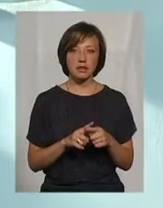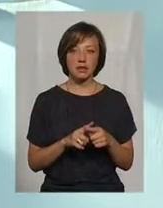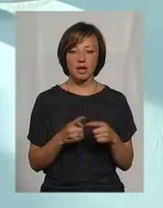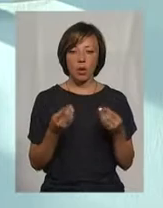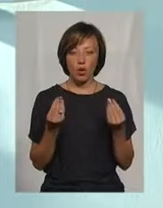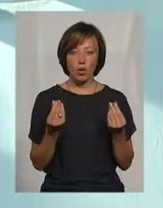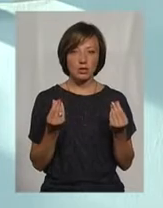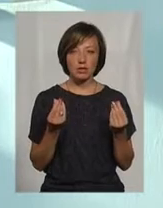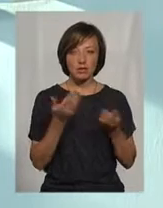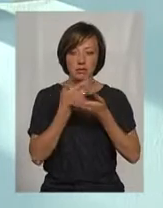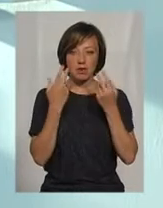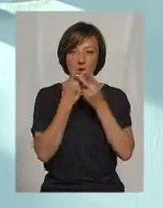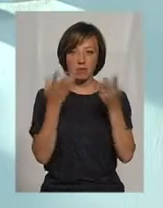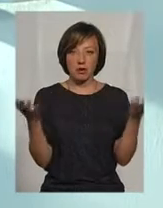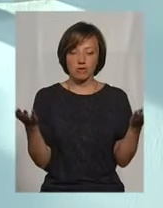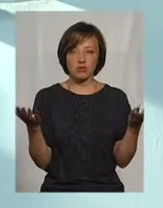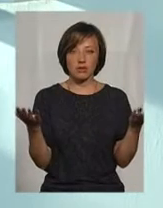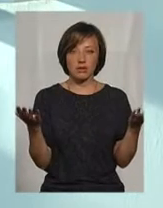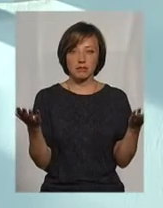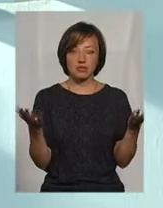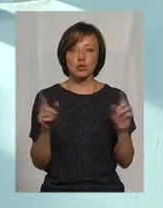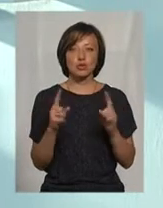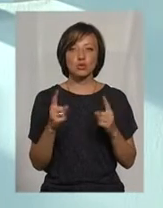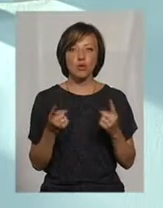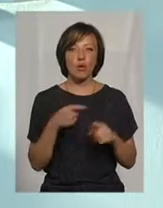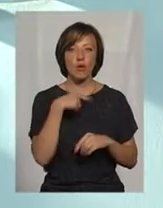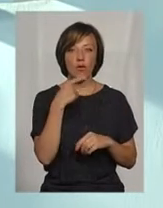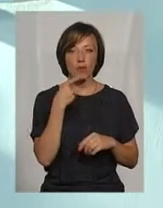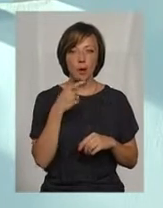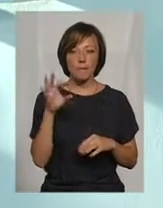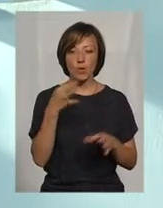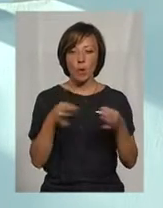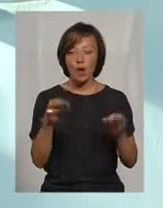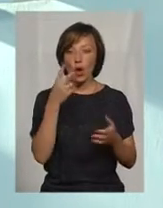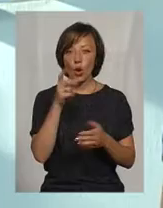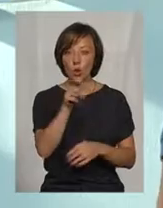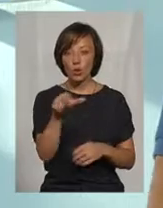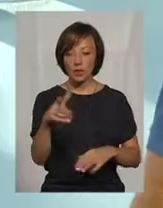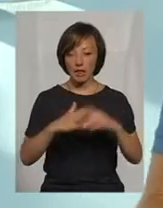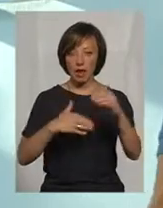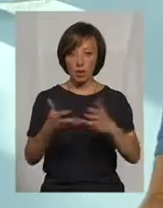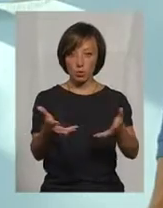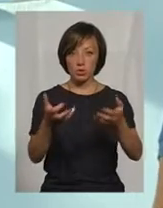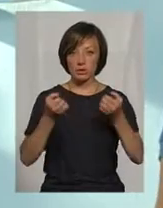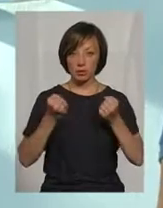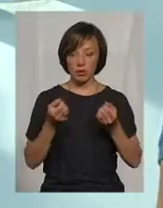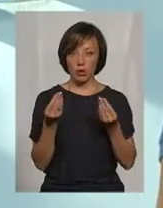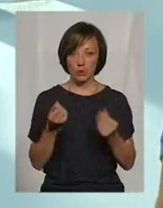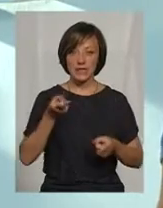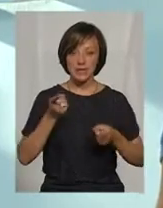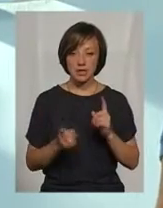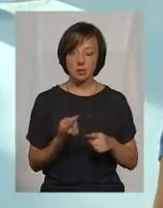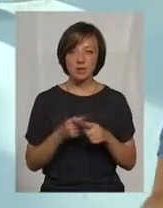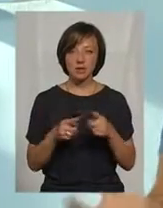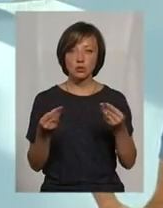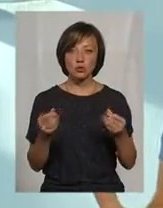віртуальні гроші. Їх ніхто не бачить, ніхто не чує. Чому, говориться, що люди на руки своїми відчули, що ці